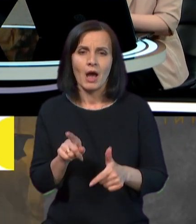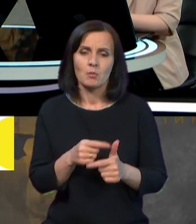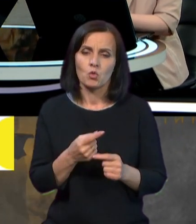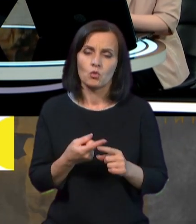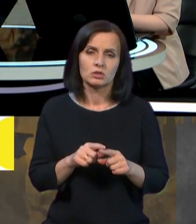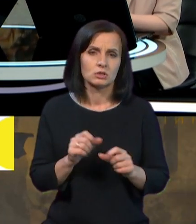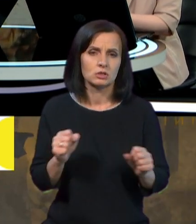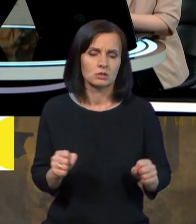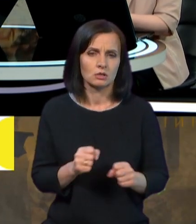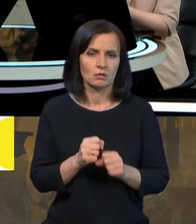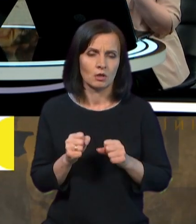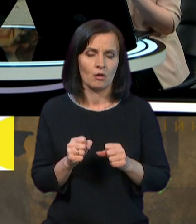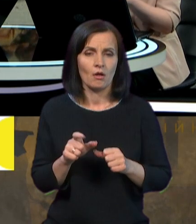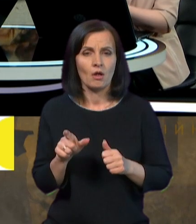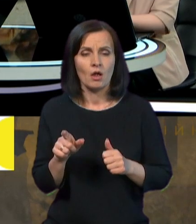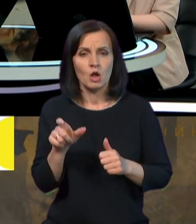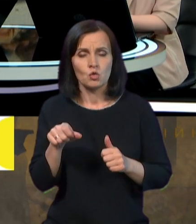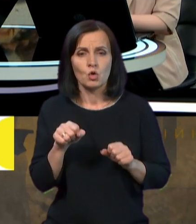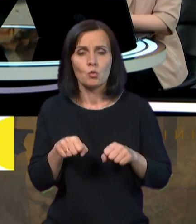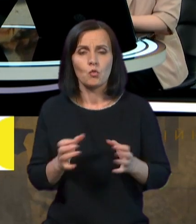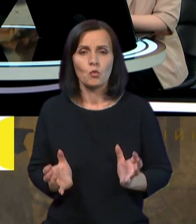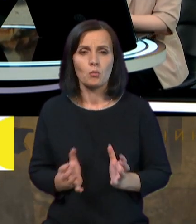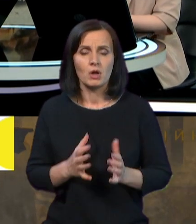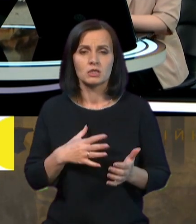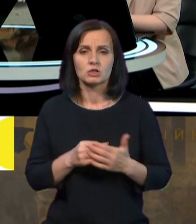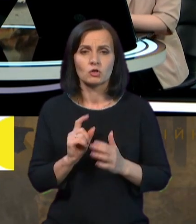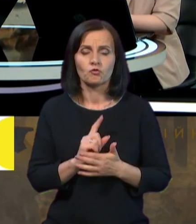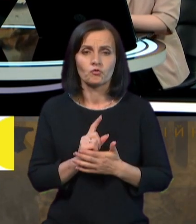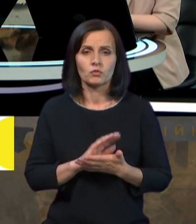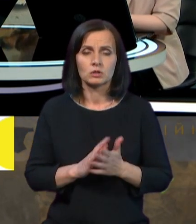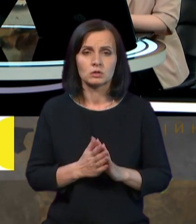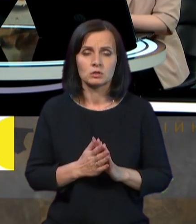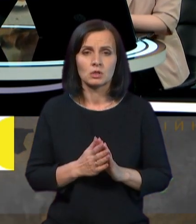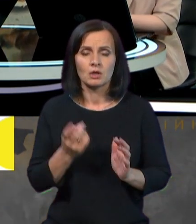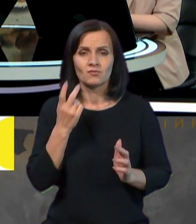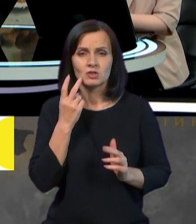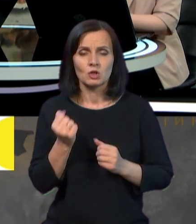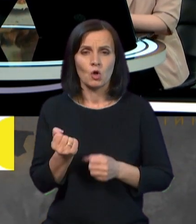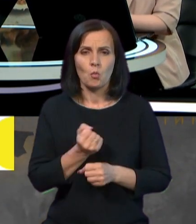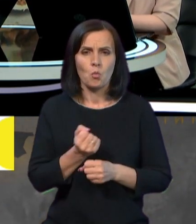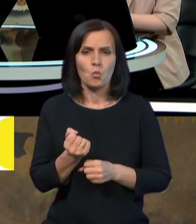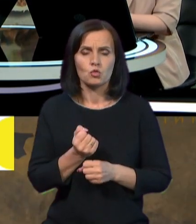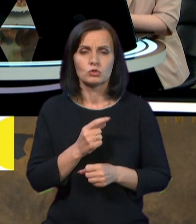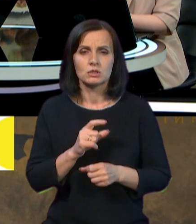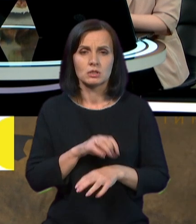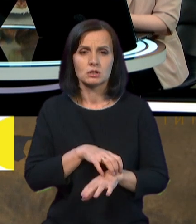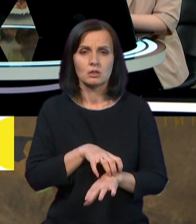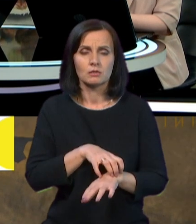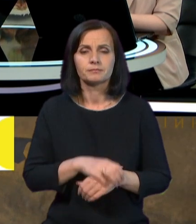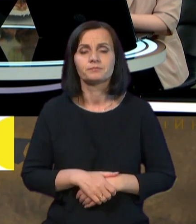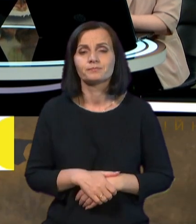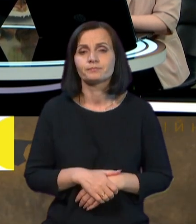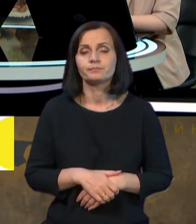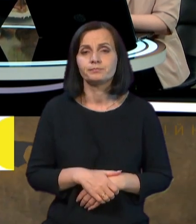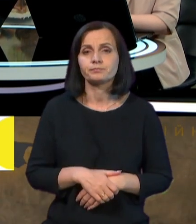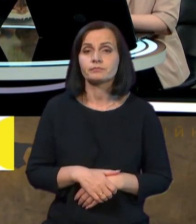може тільки підтримати свій нормальний стан і просто постійно боротися проти алергії? Ну,